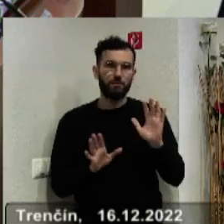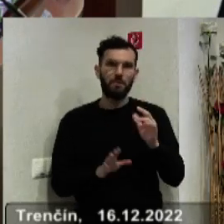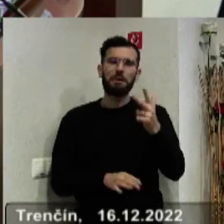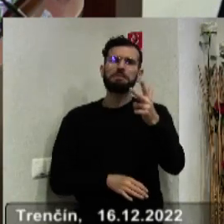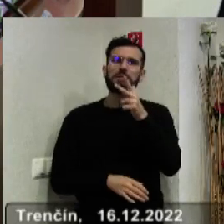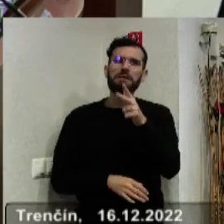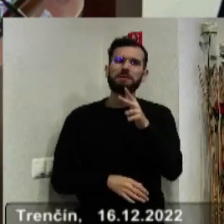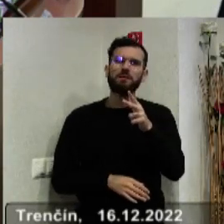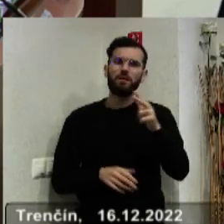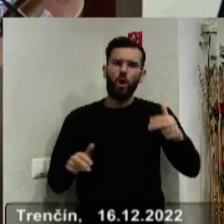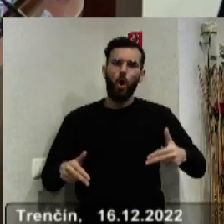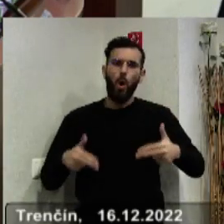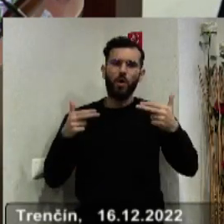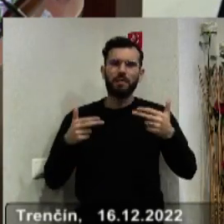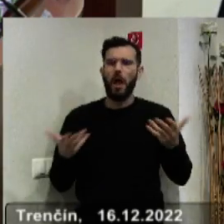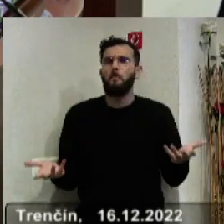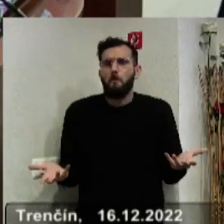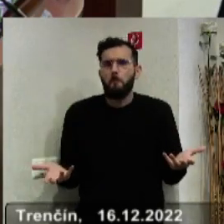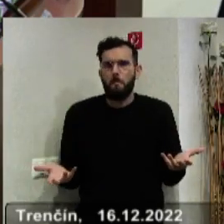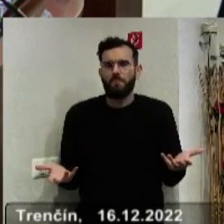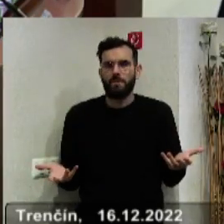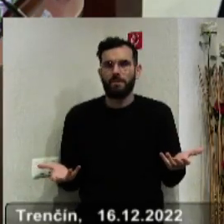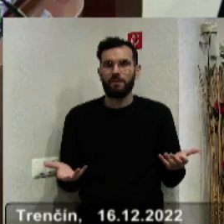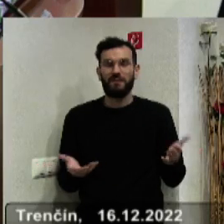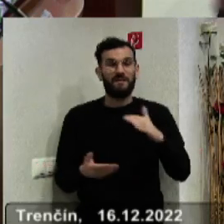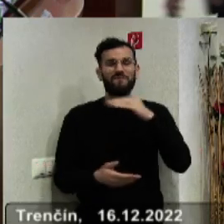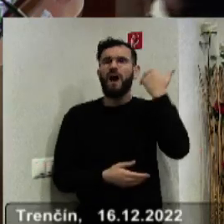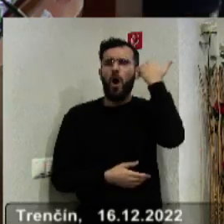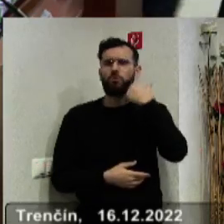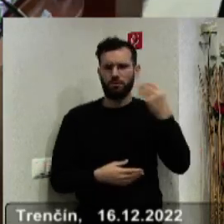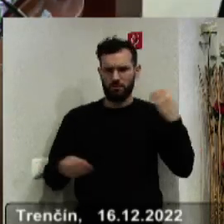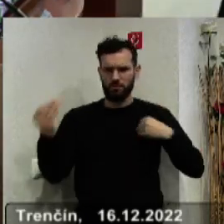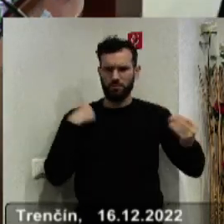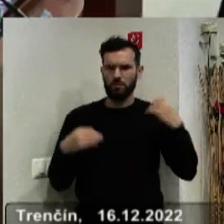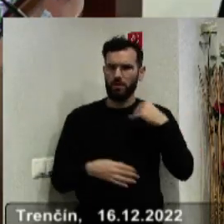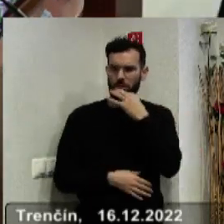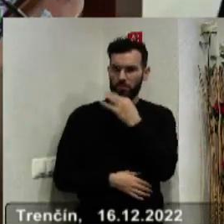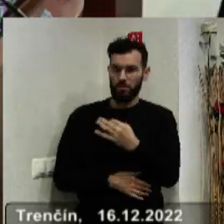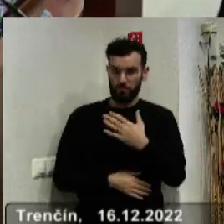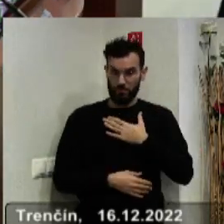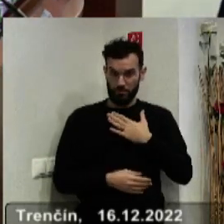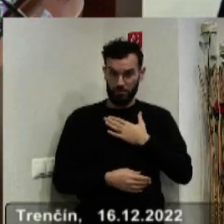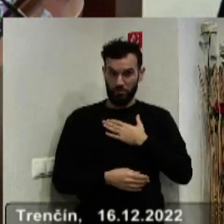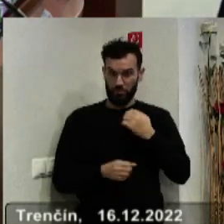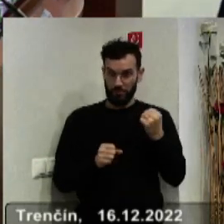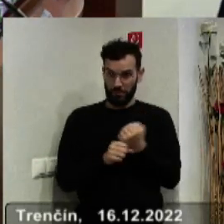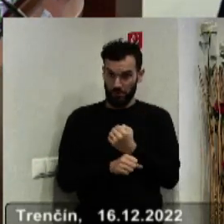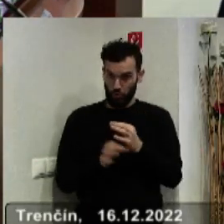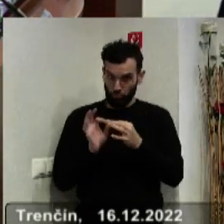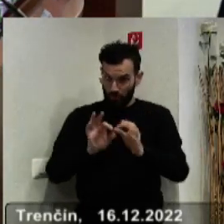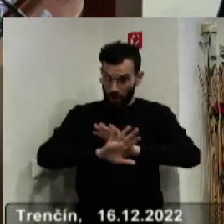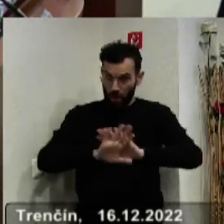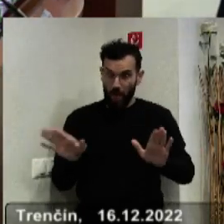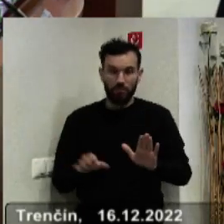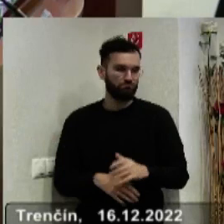dyštančného vzdelávania ho ani nehne. Volajú mi, pýtajú sa ma ľudia, že či sa to týka nášho gymnázia, vôbec nie. To sa netýka